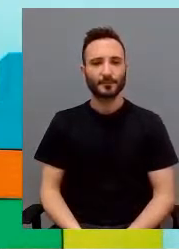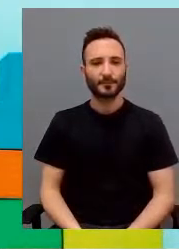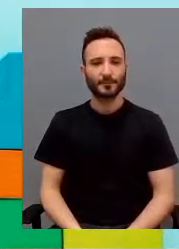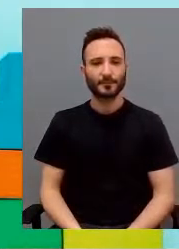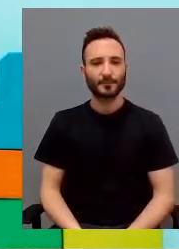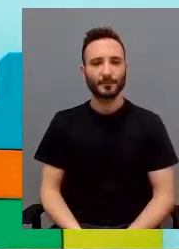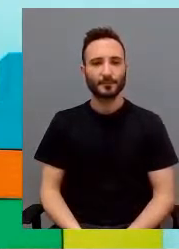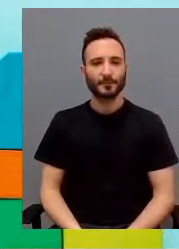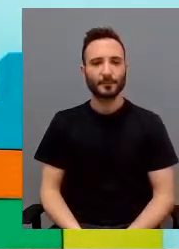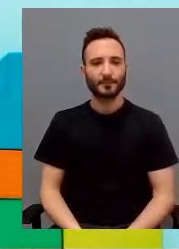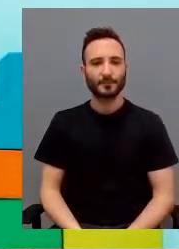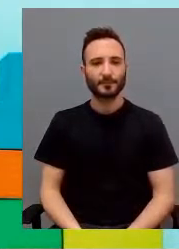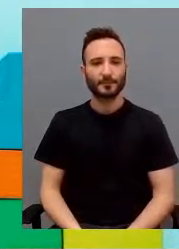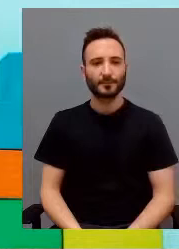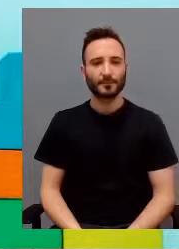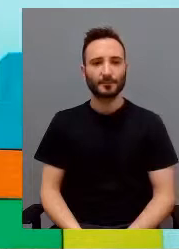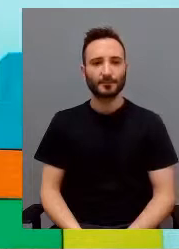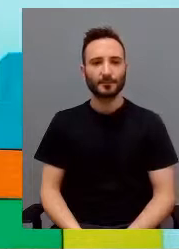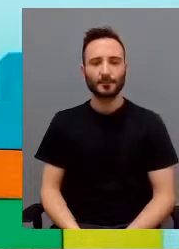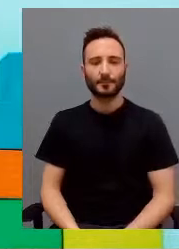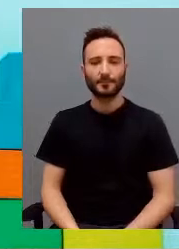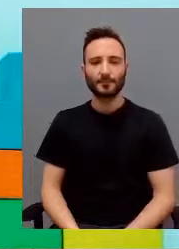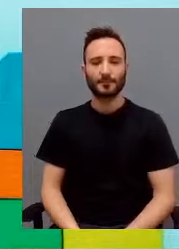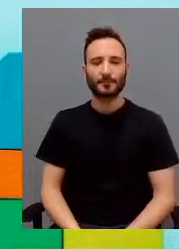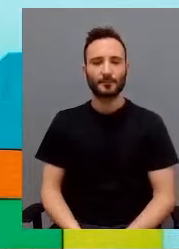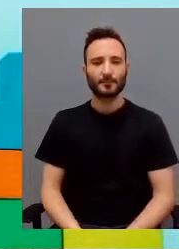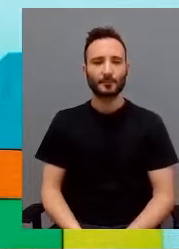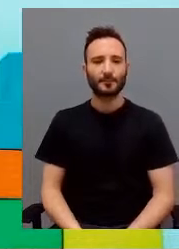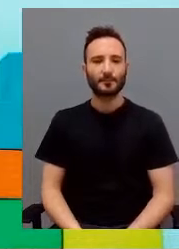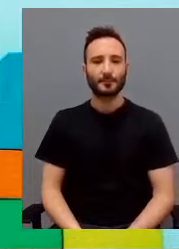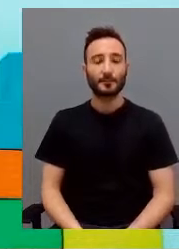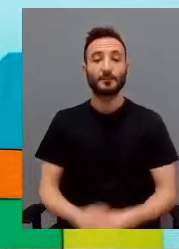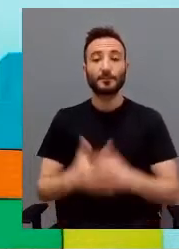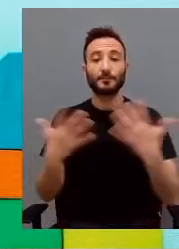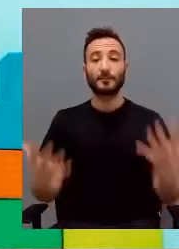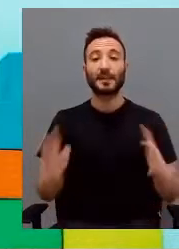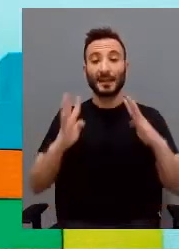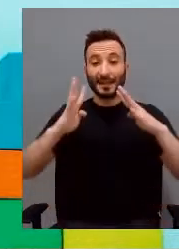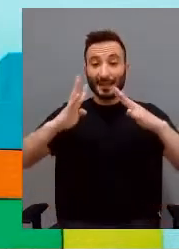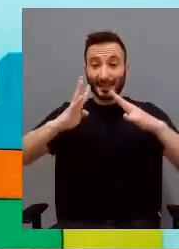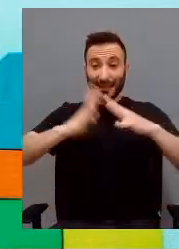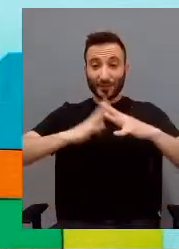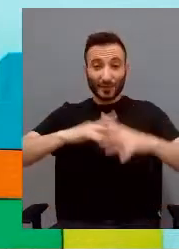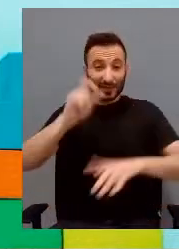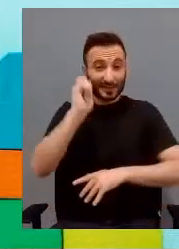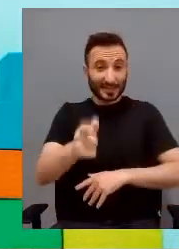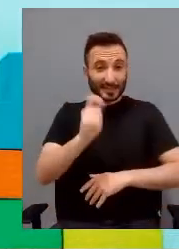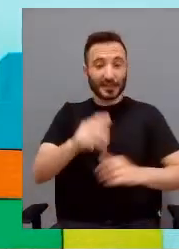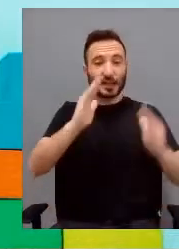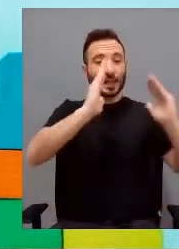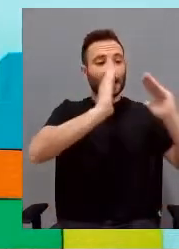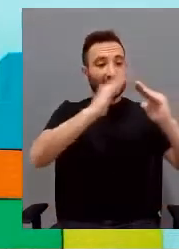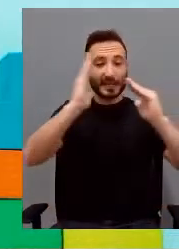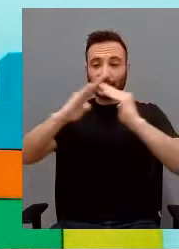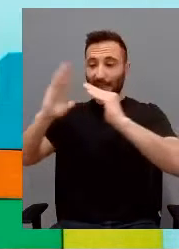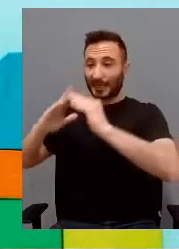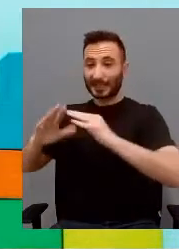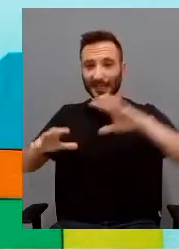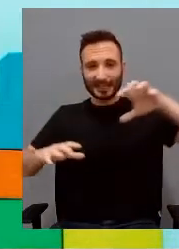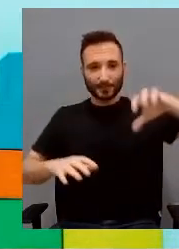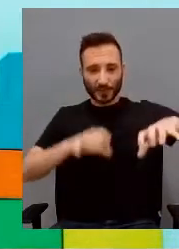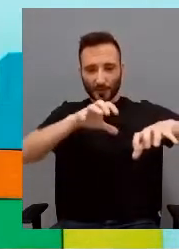istituzionale, ma come una casa. La struttura fisica è composta da tre viviendas, con un